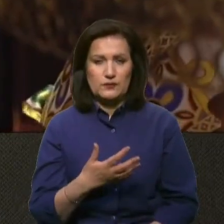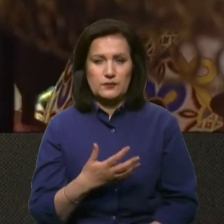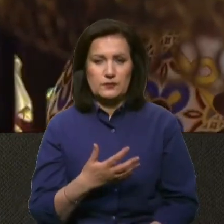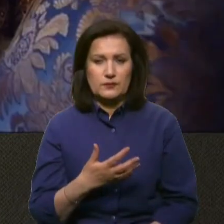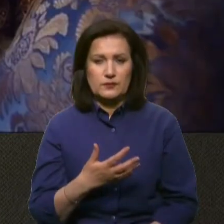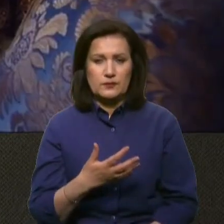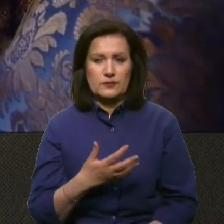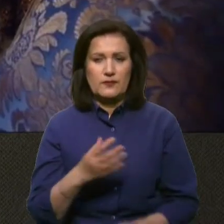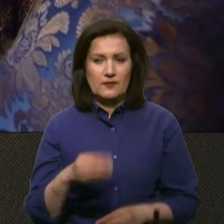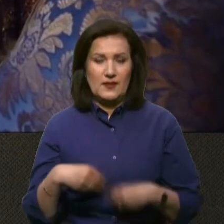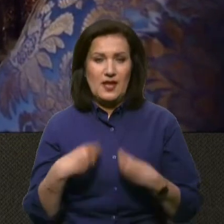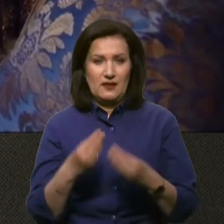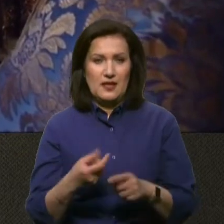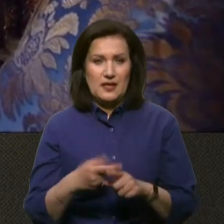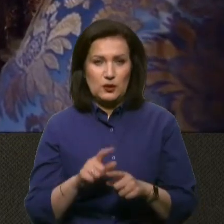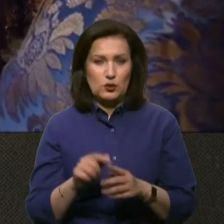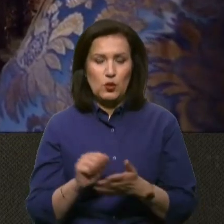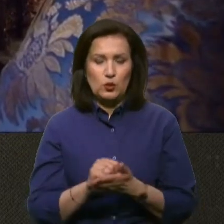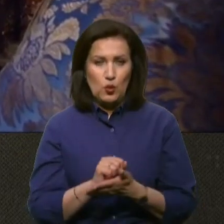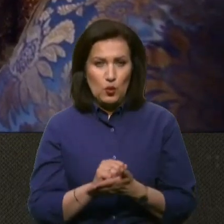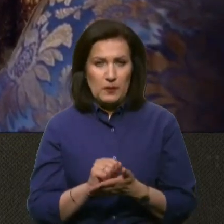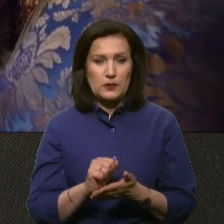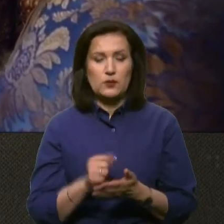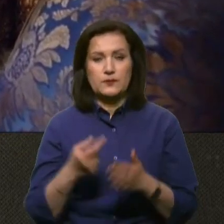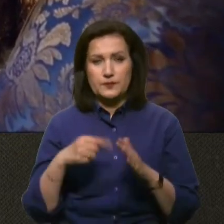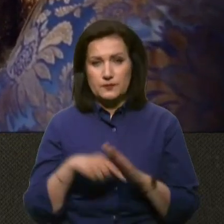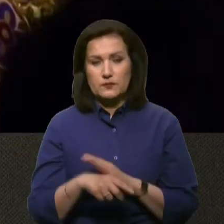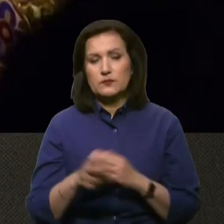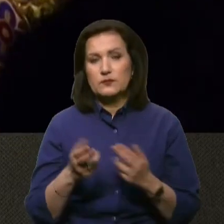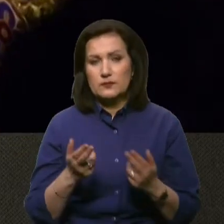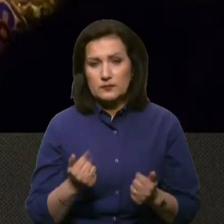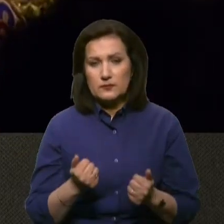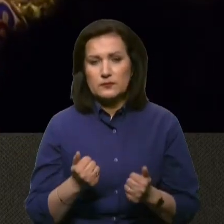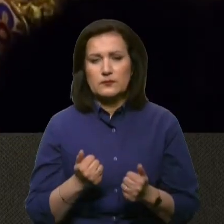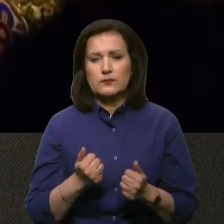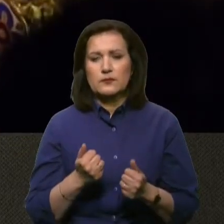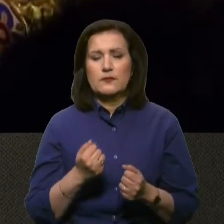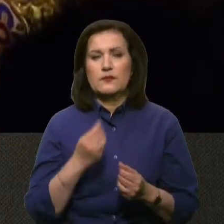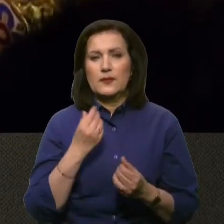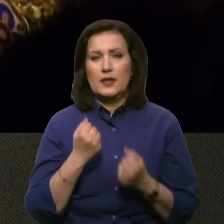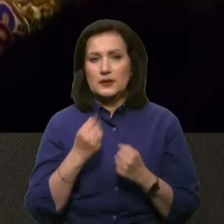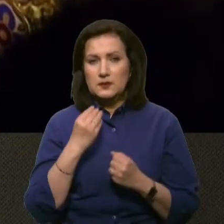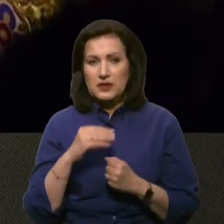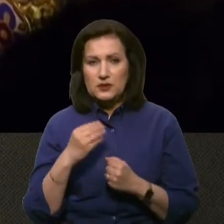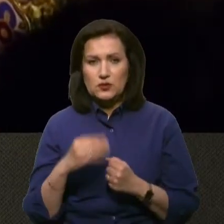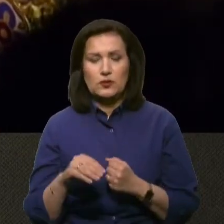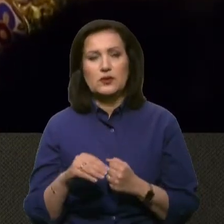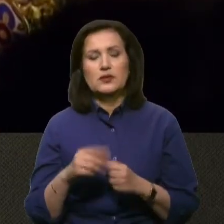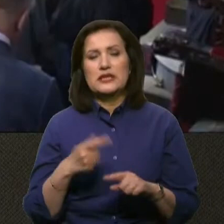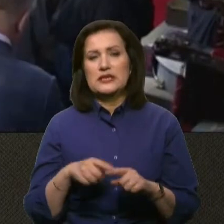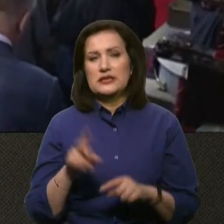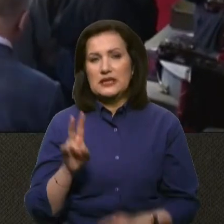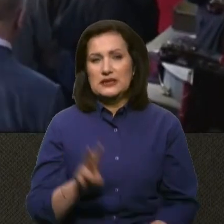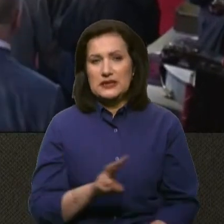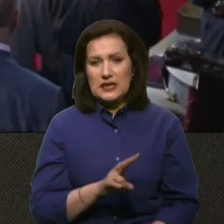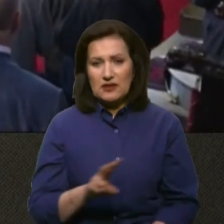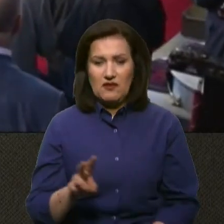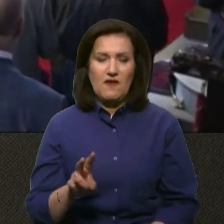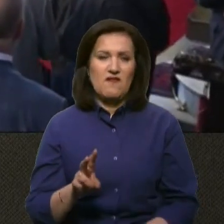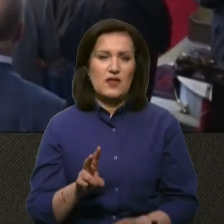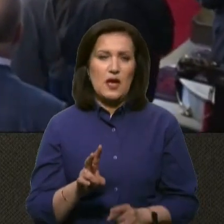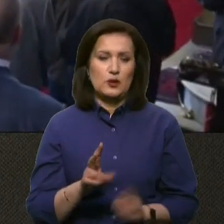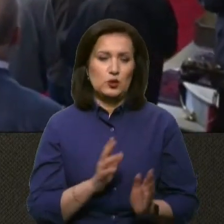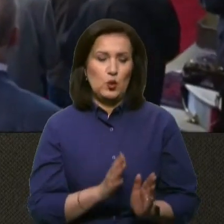надання цього документу. Отже, так, зміцнюється ця церква, зміцнюється ця